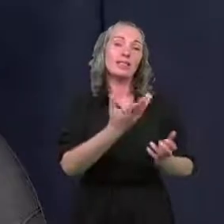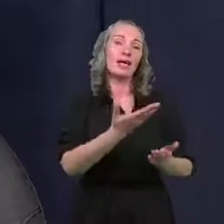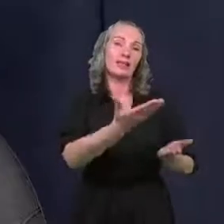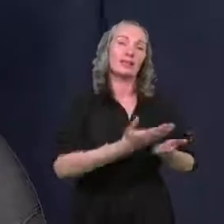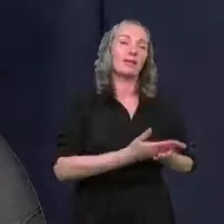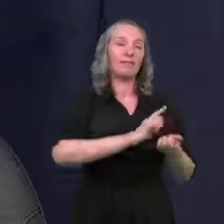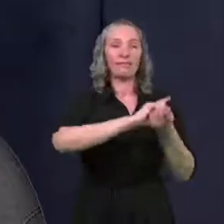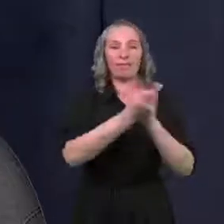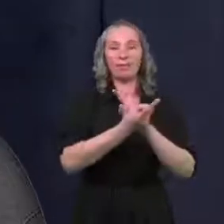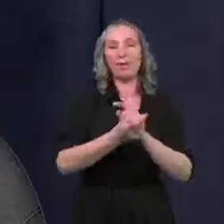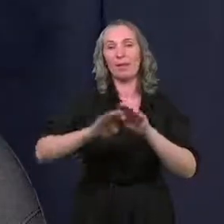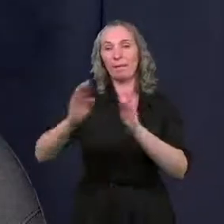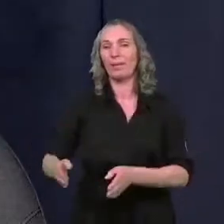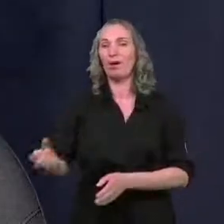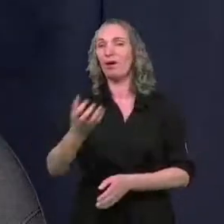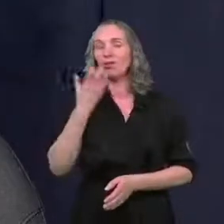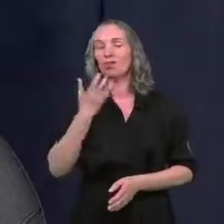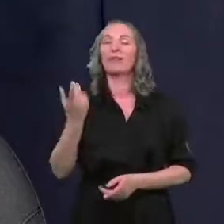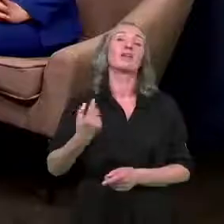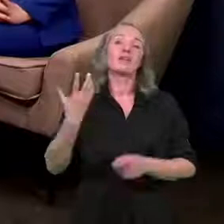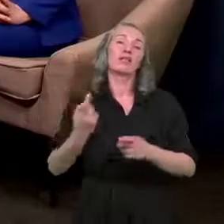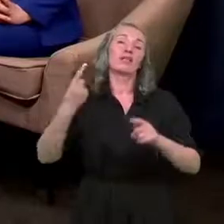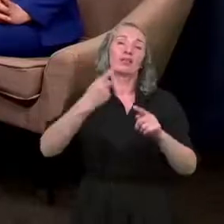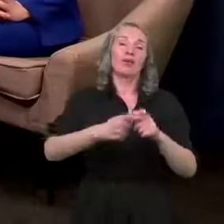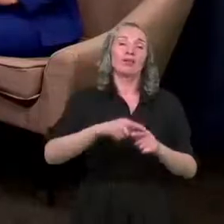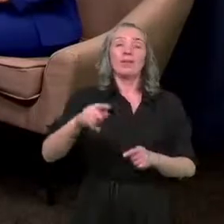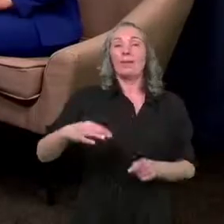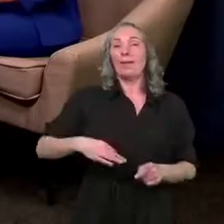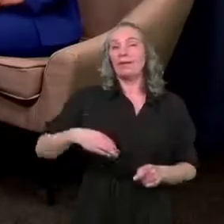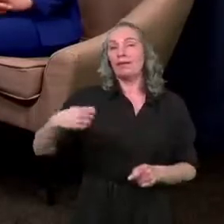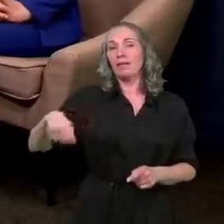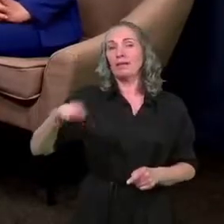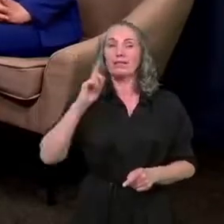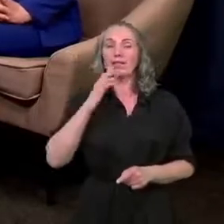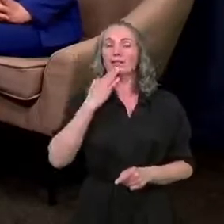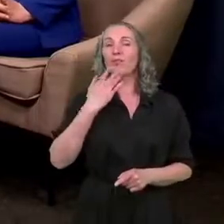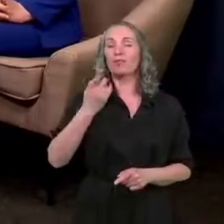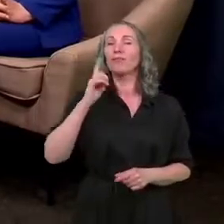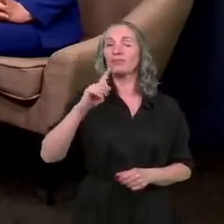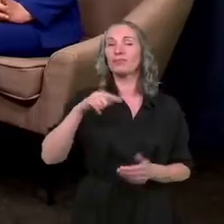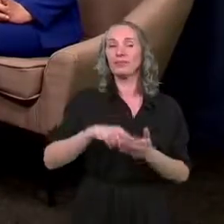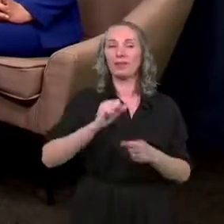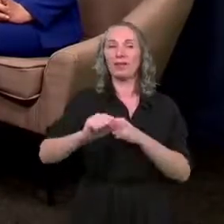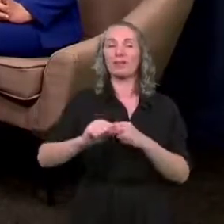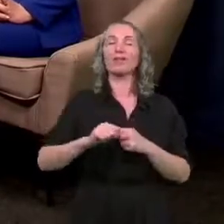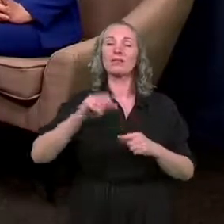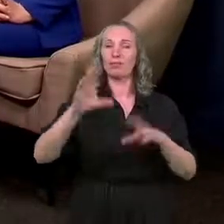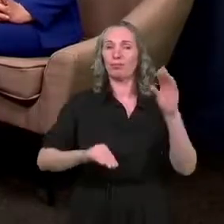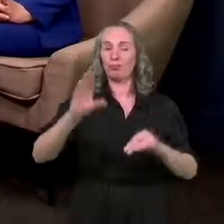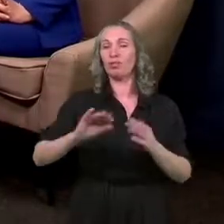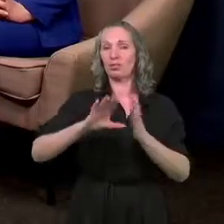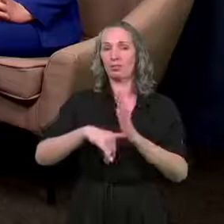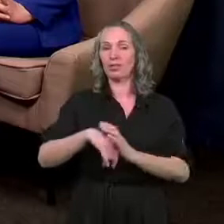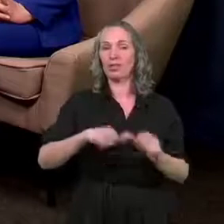wymiany źródeł ciepła. Ja tylko chcę dodać do tego, o czym mówił Pan Prezydent. Fakty są takie, że w tym roku w budżecie miasta